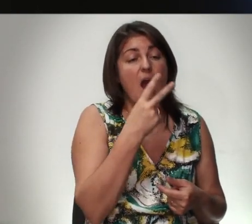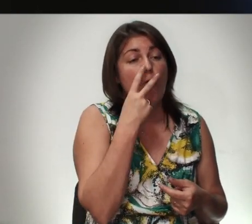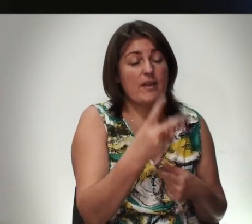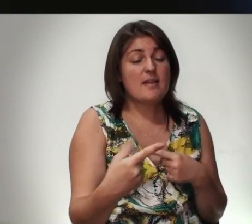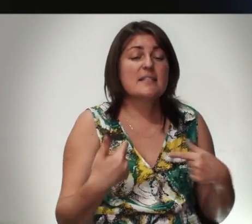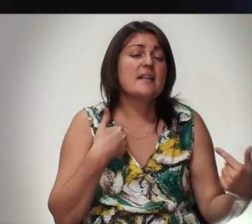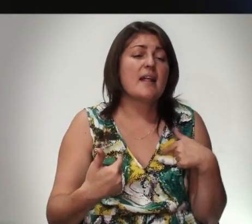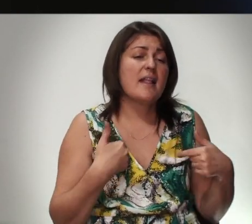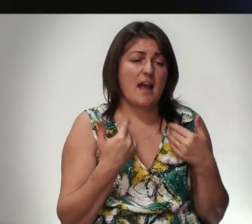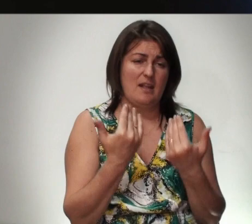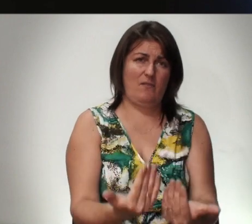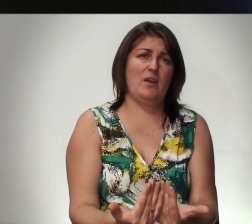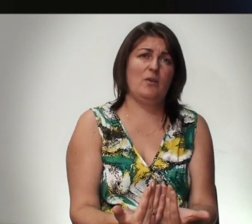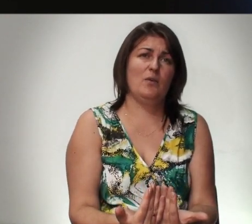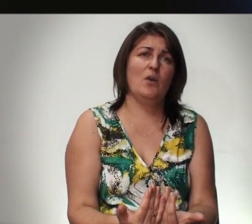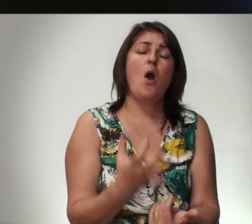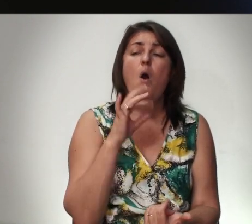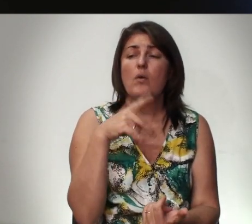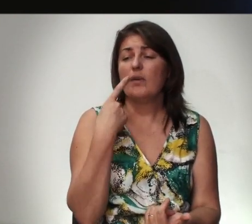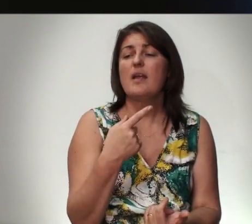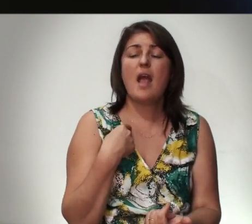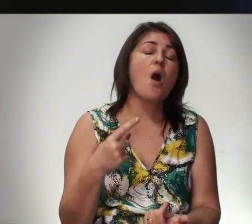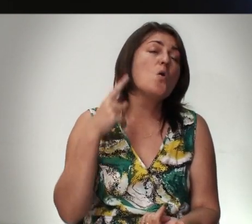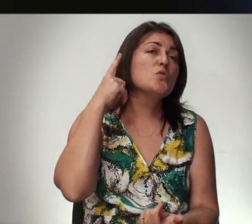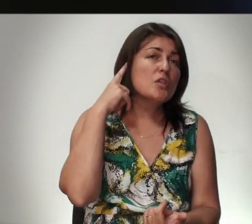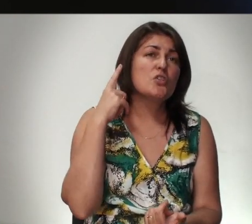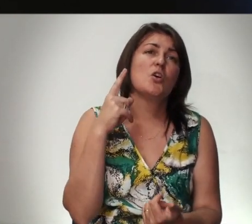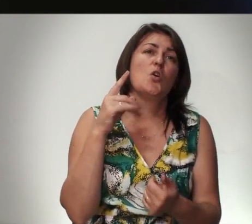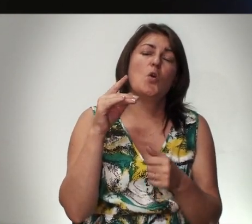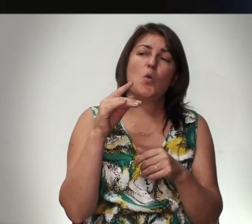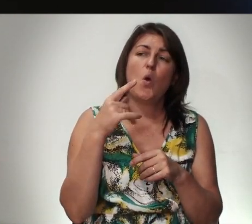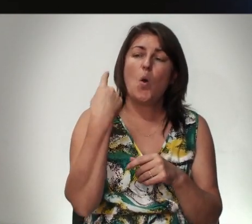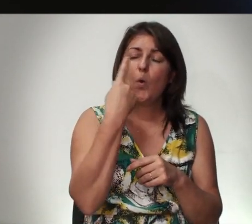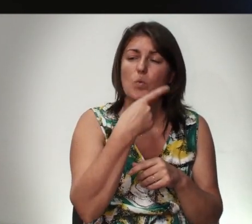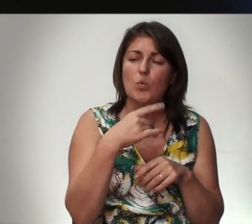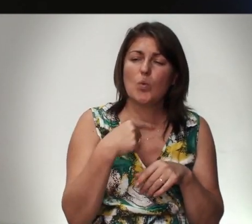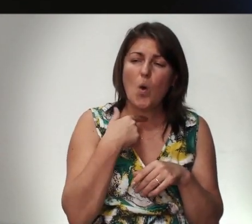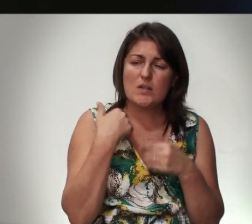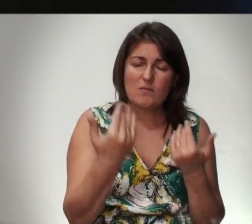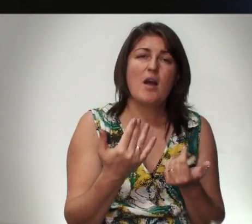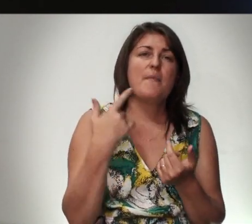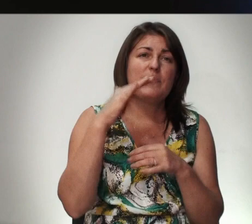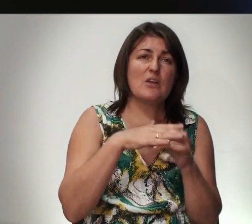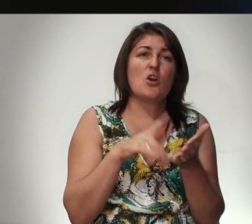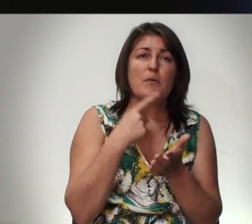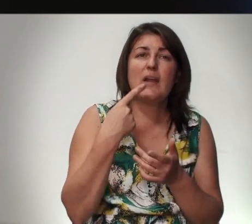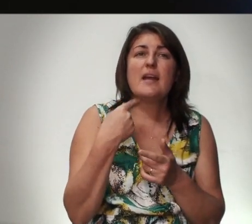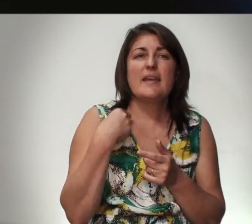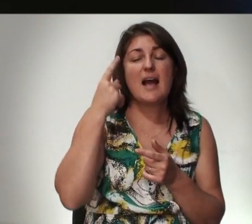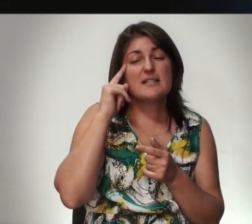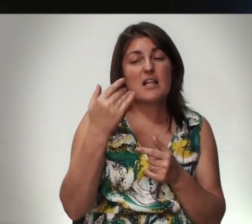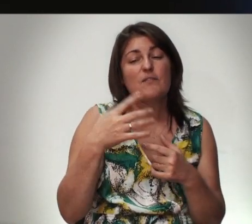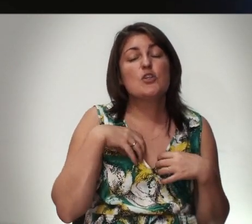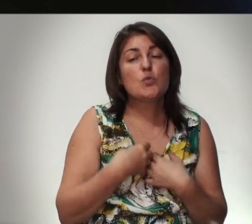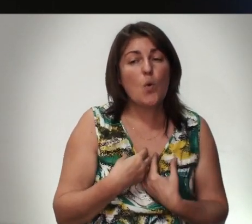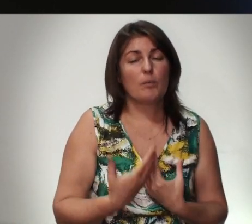Страдание Твое Он говорит Я услышал Вопль Твой Дальше Господь говорит Я знаю Скорби